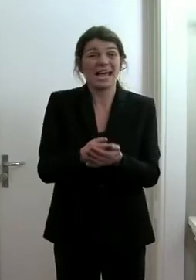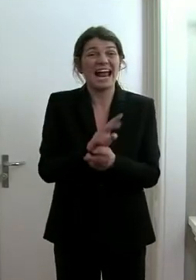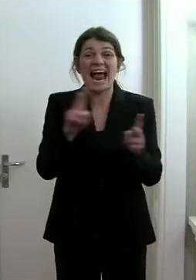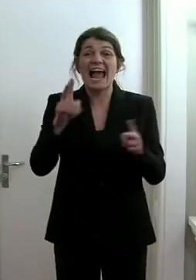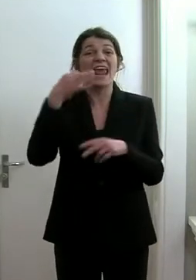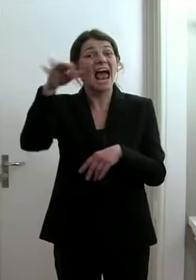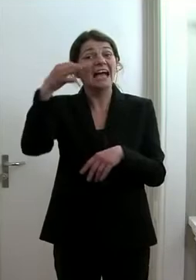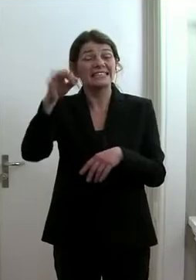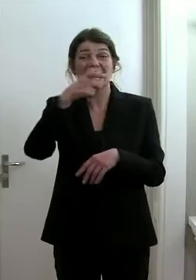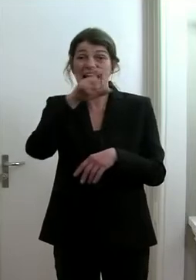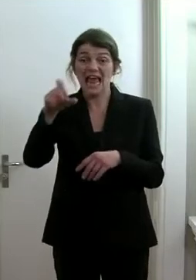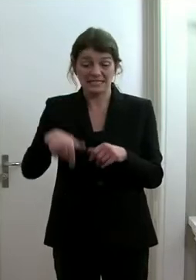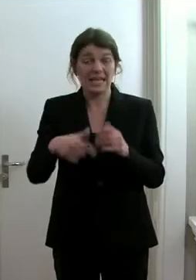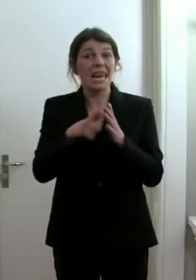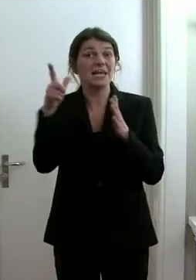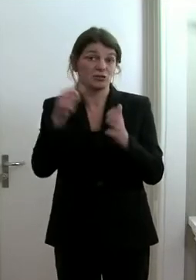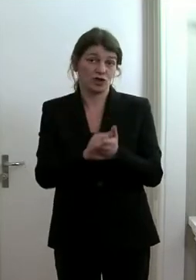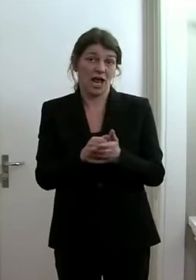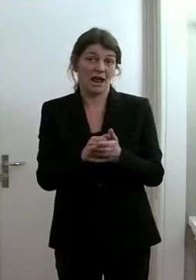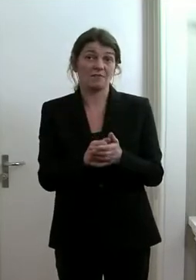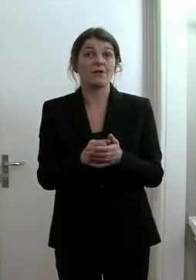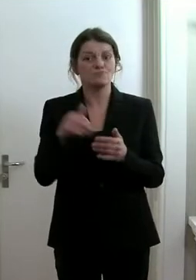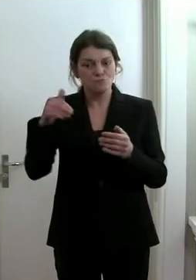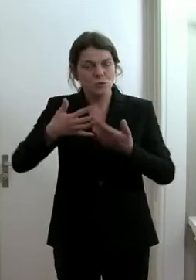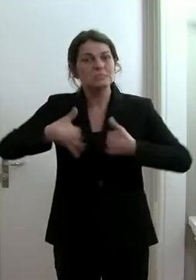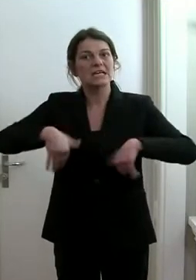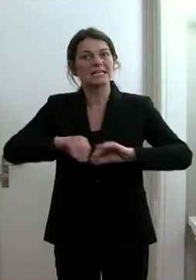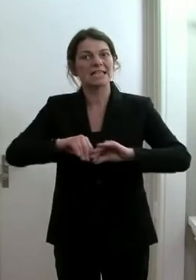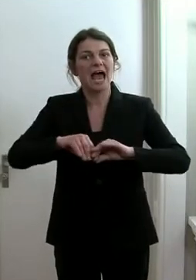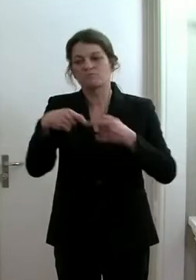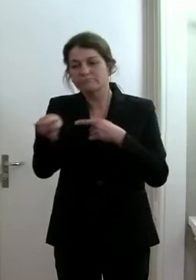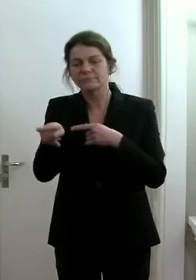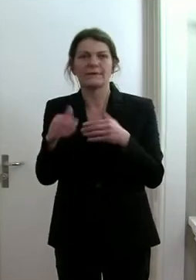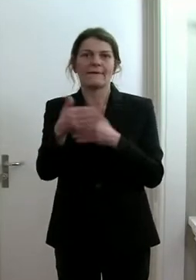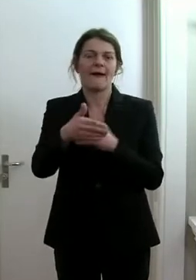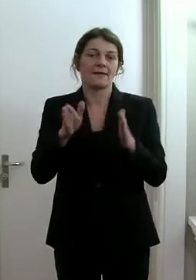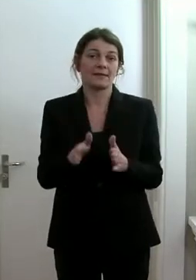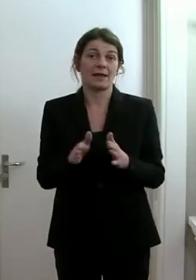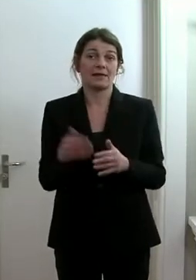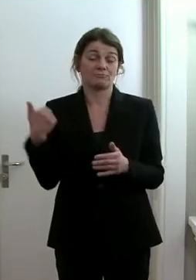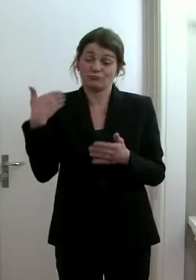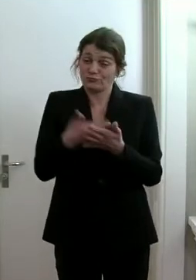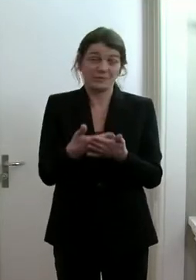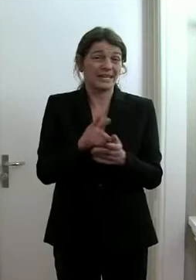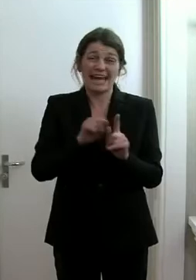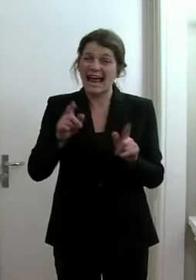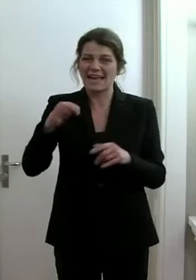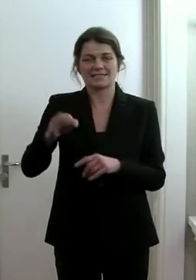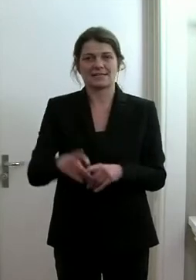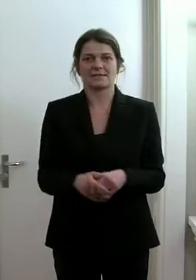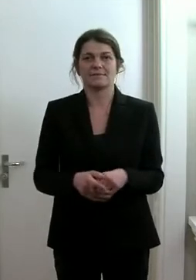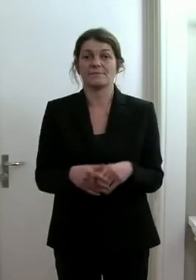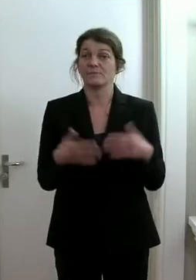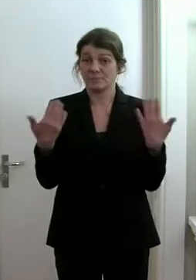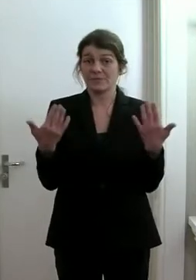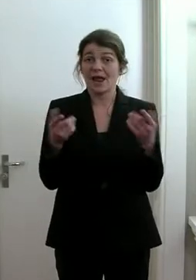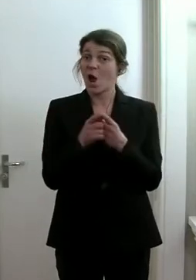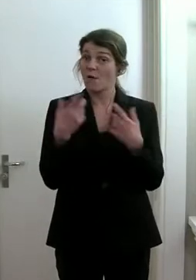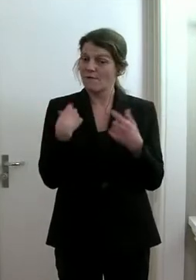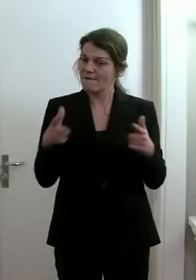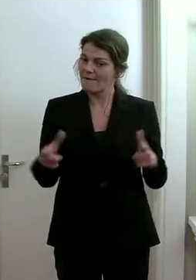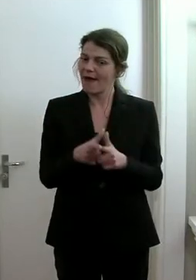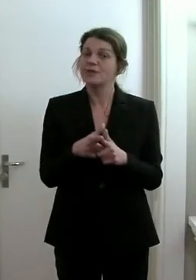einzige Klasse in Lichtenstein gesamthaft in Quarantäne gehen musste. Auch das ist wieder eine